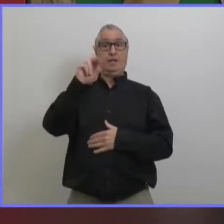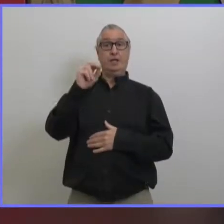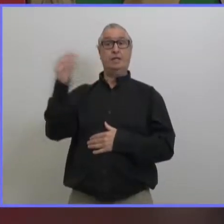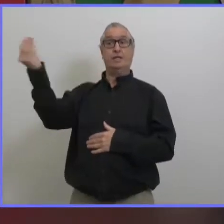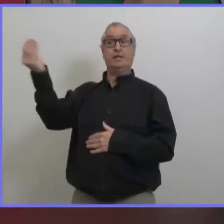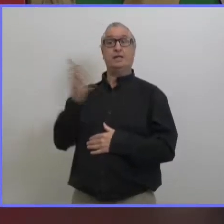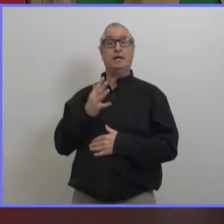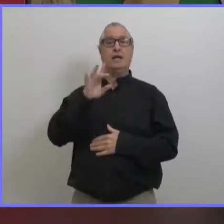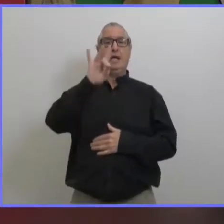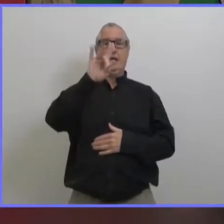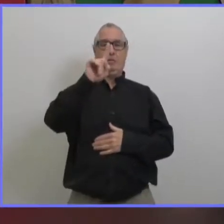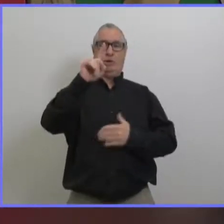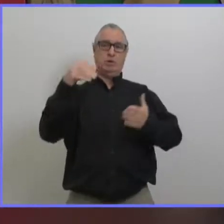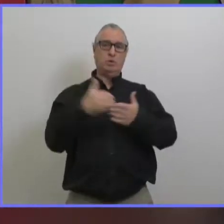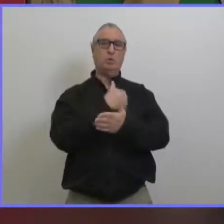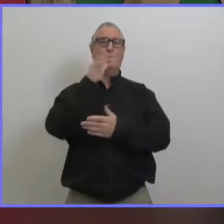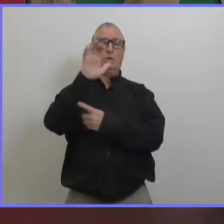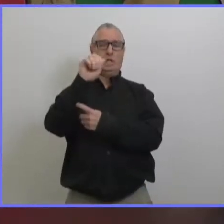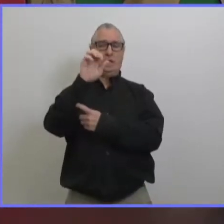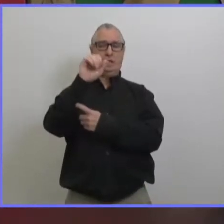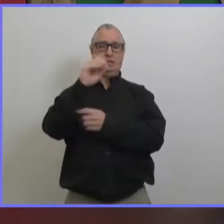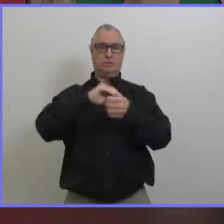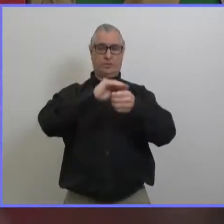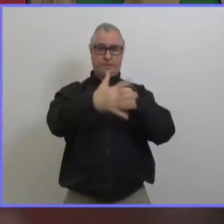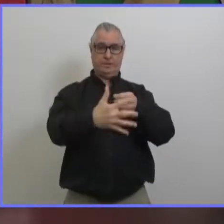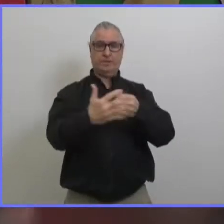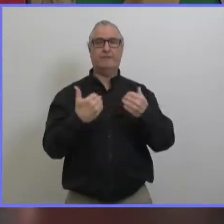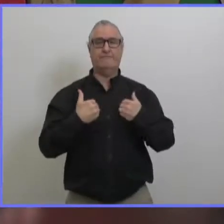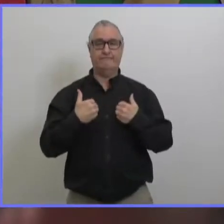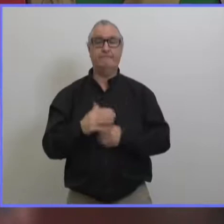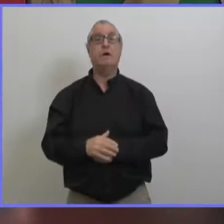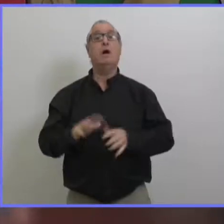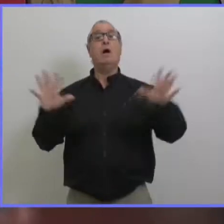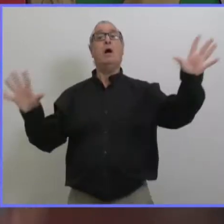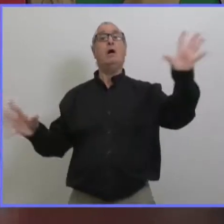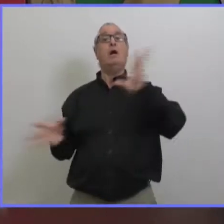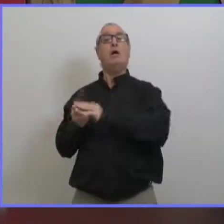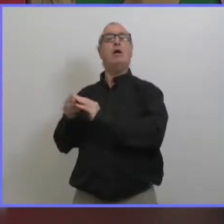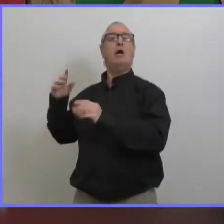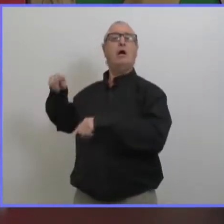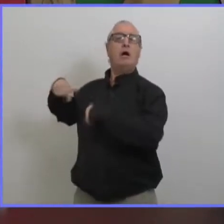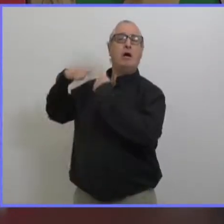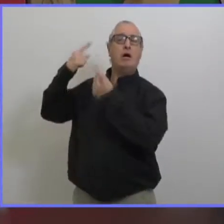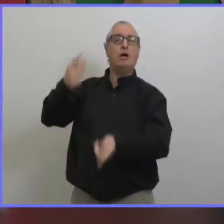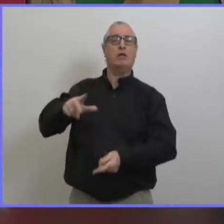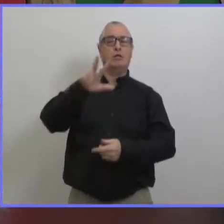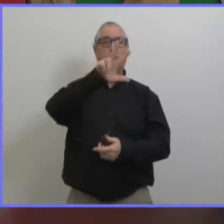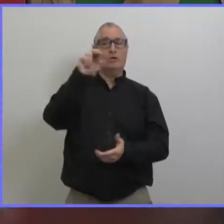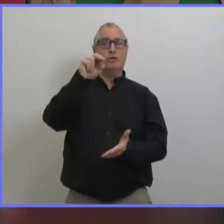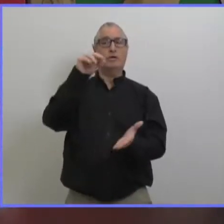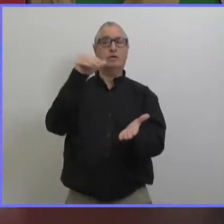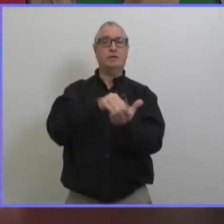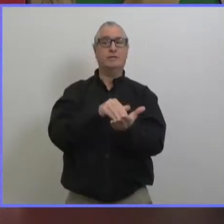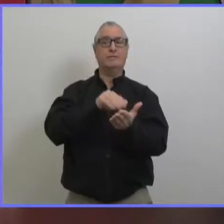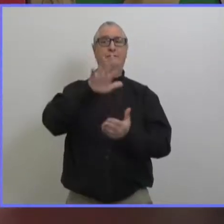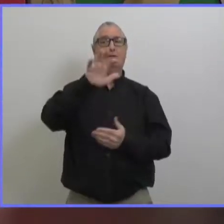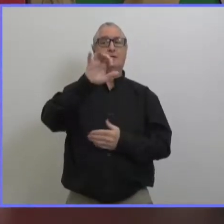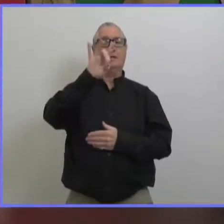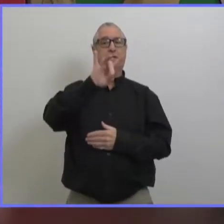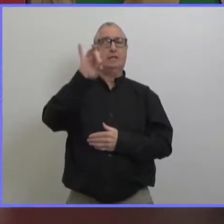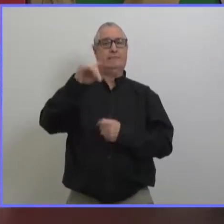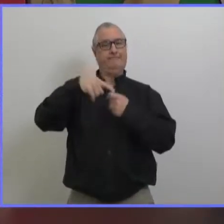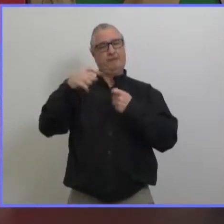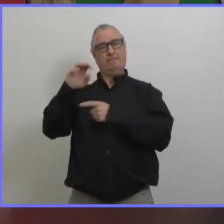matin ce qui nous amène un nombre total de cas de copie 19 confirmé en laboratoire au manitoba de 30 1588